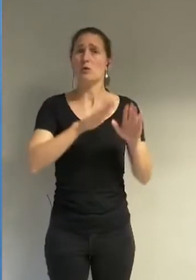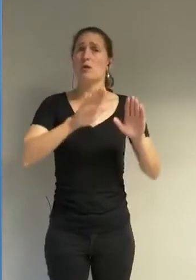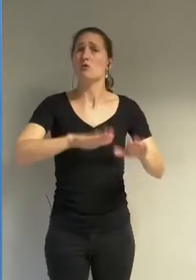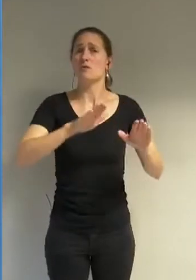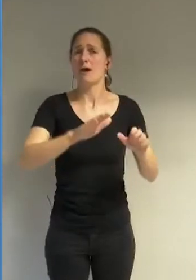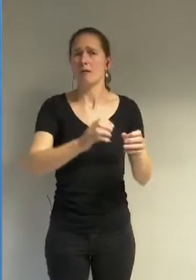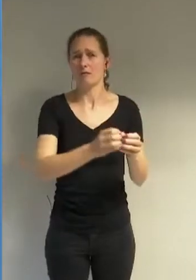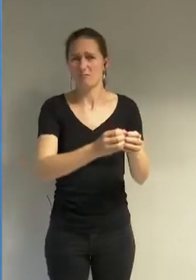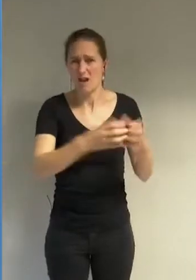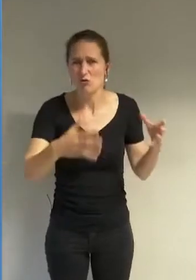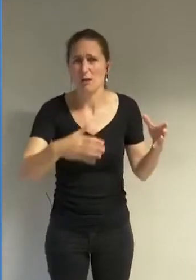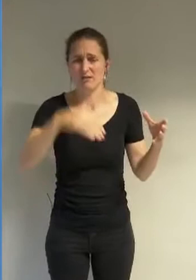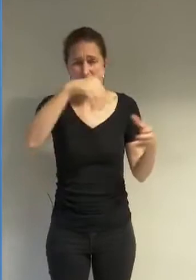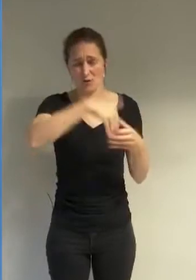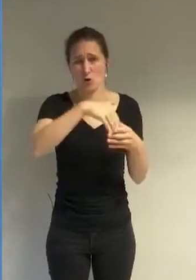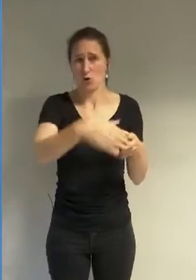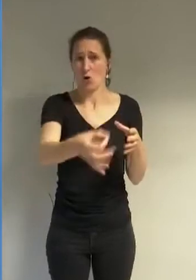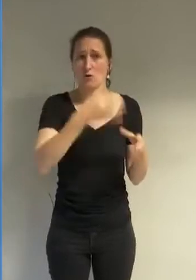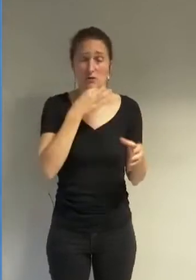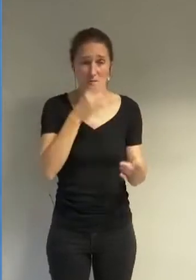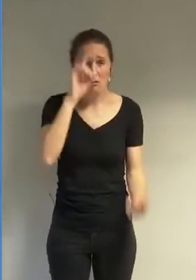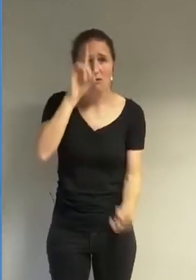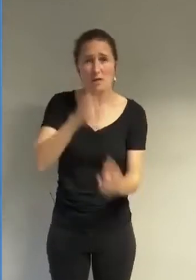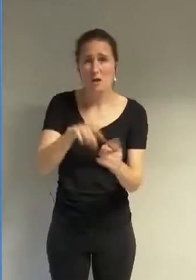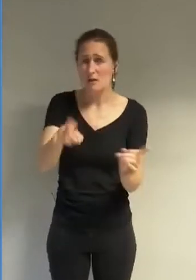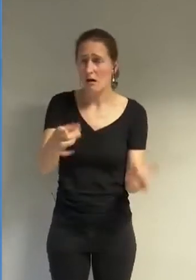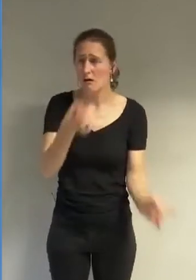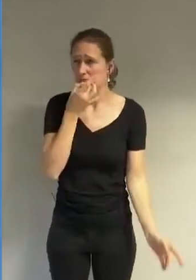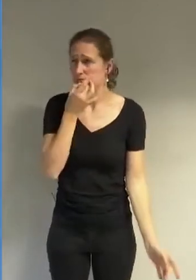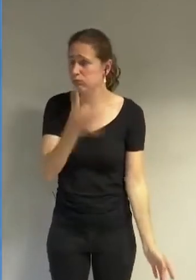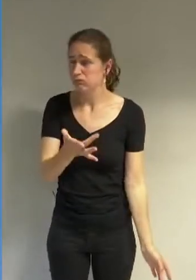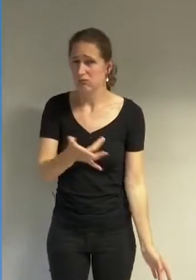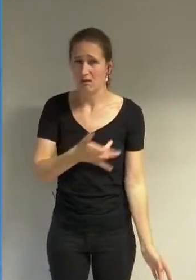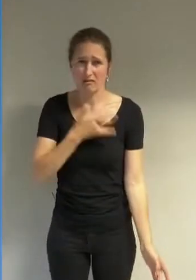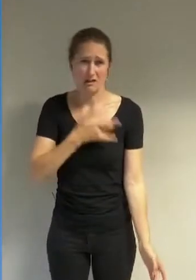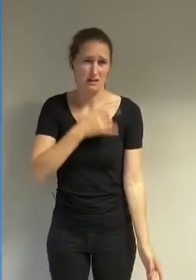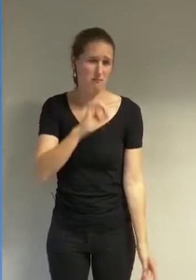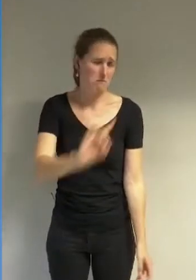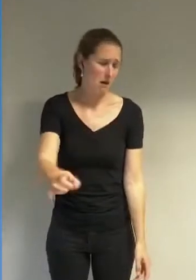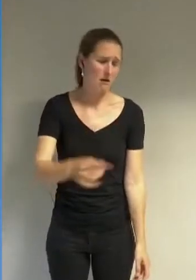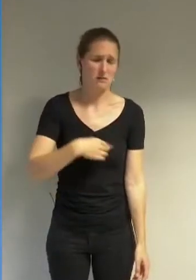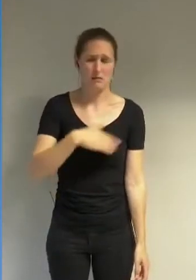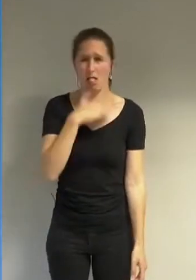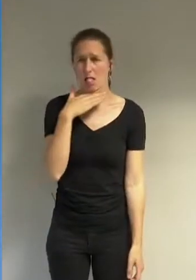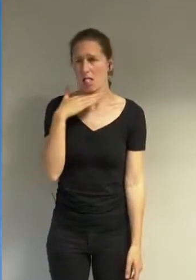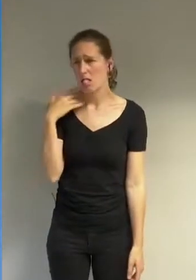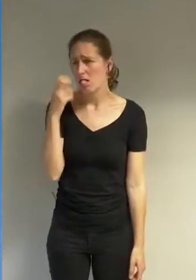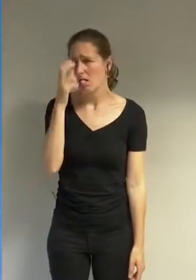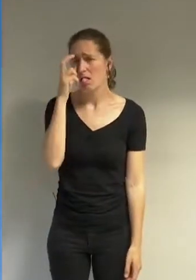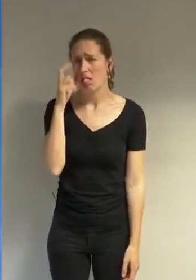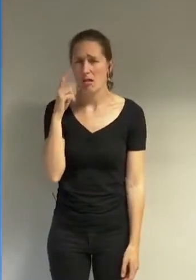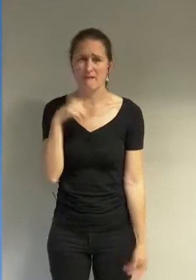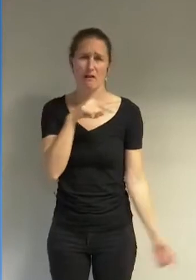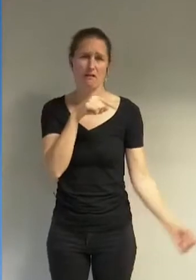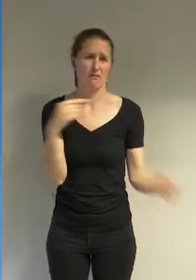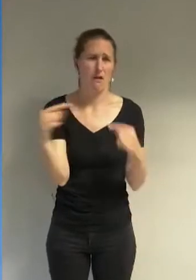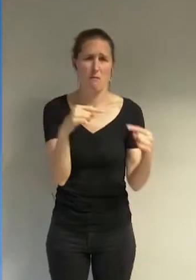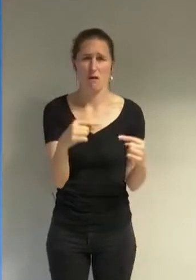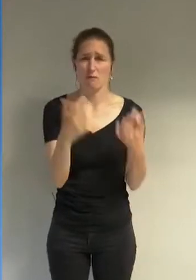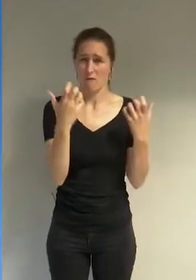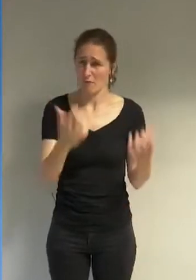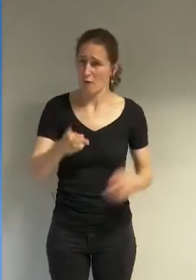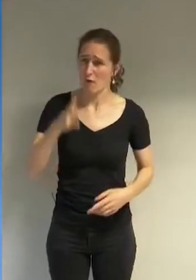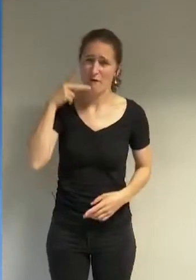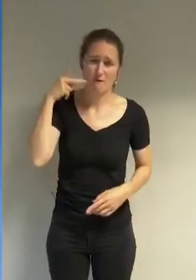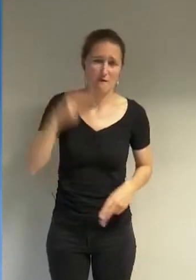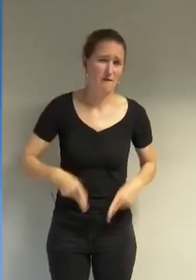avec force que ce sujet ne les intéresse pas qu'ils sont lassés de ces polémiques qu'ils veulent juste vivre tranquillement et qu'on